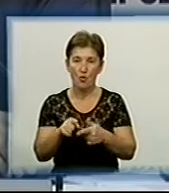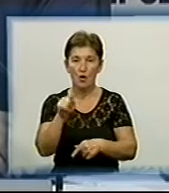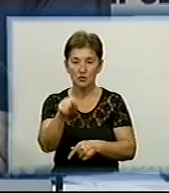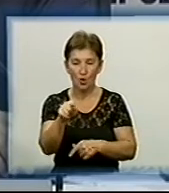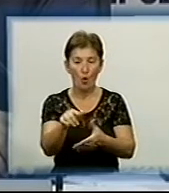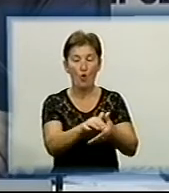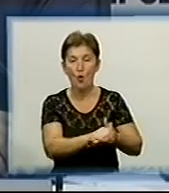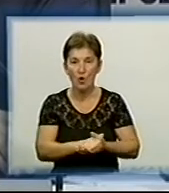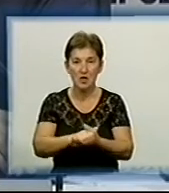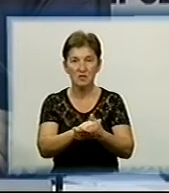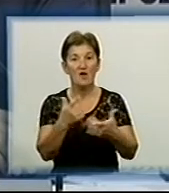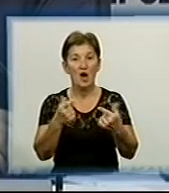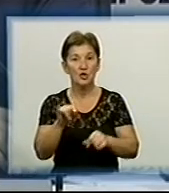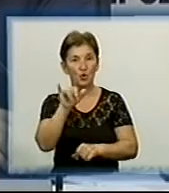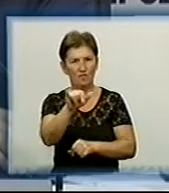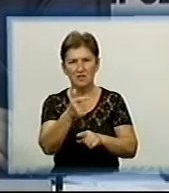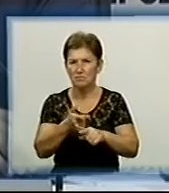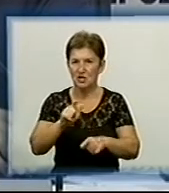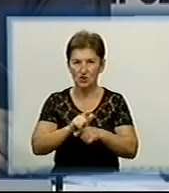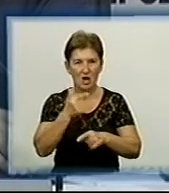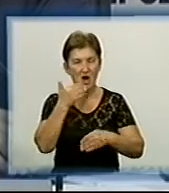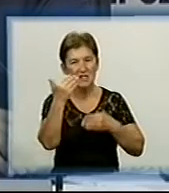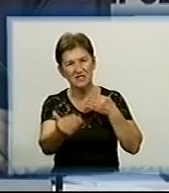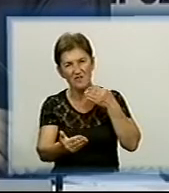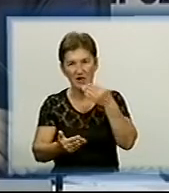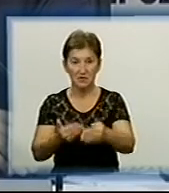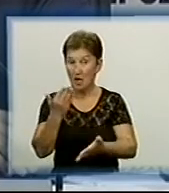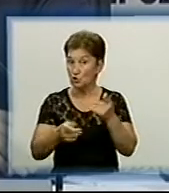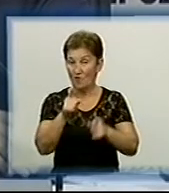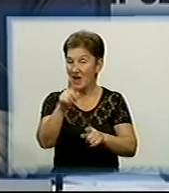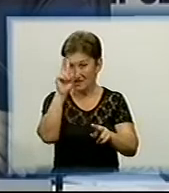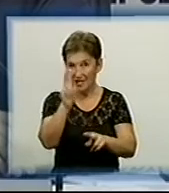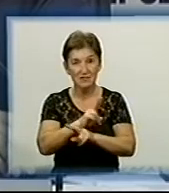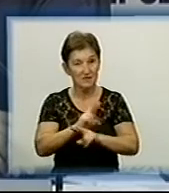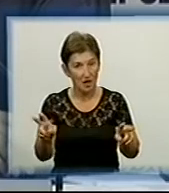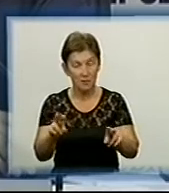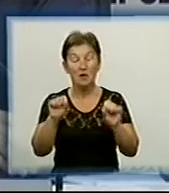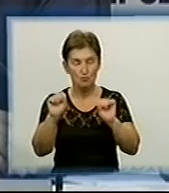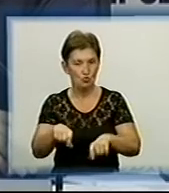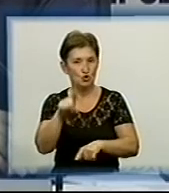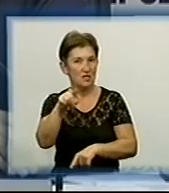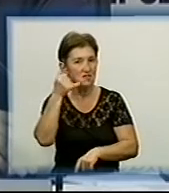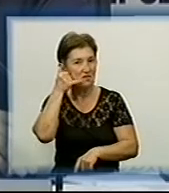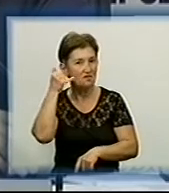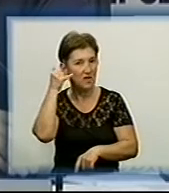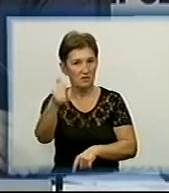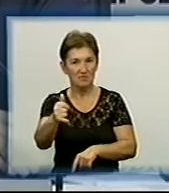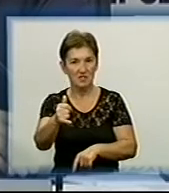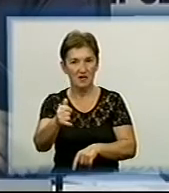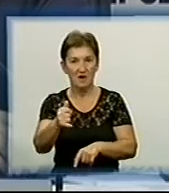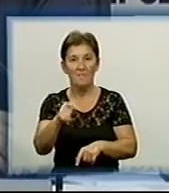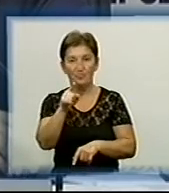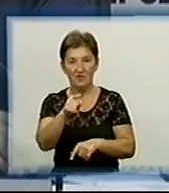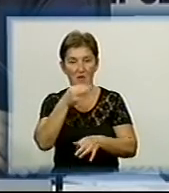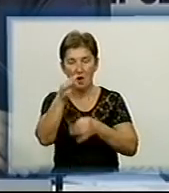колективу йдіть, де у вас найбільше звернень Якщо ви такий не знаєте, можете заделефонувати на гарячі лінії, бо в відділ звернень вам